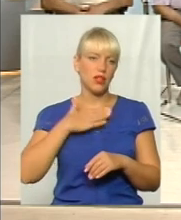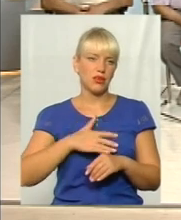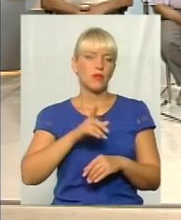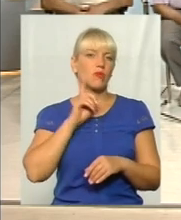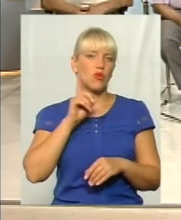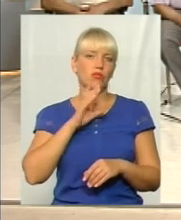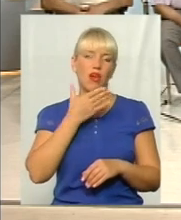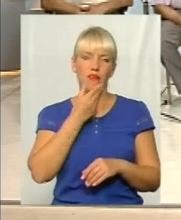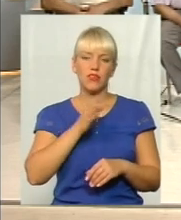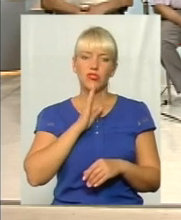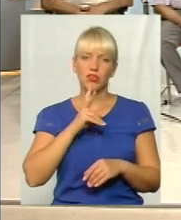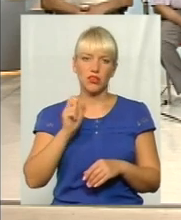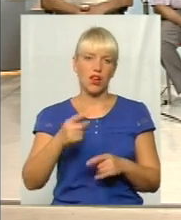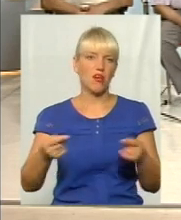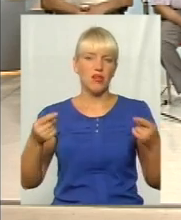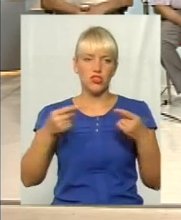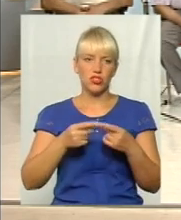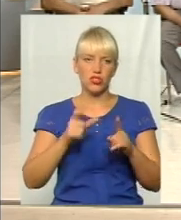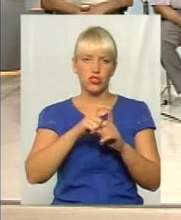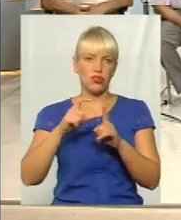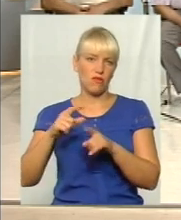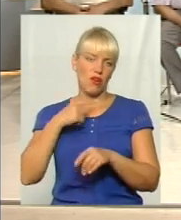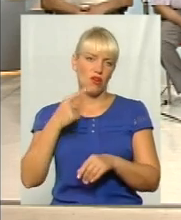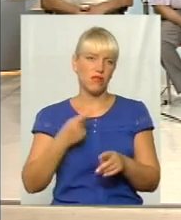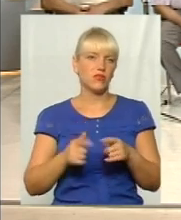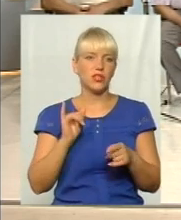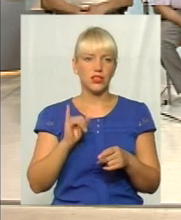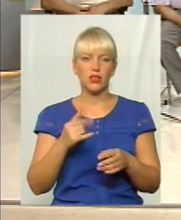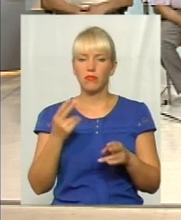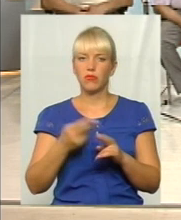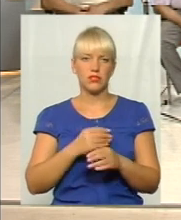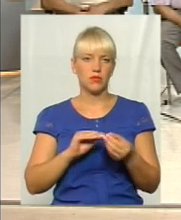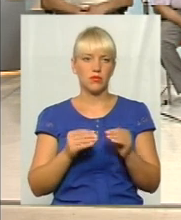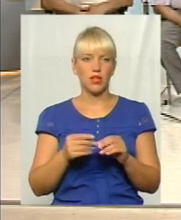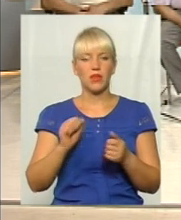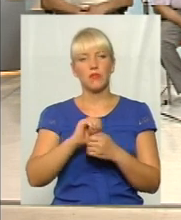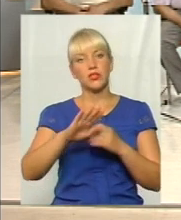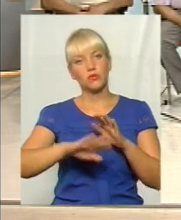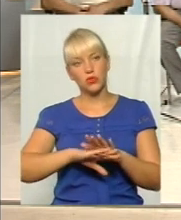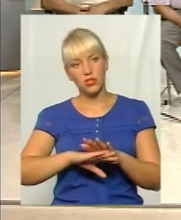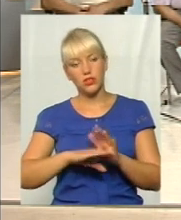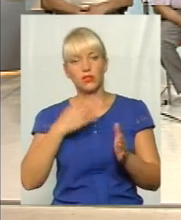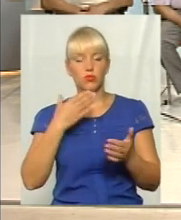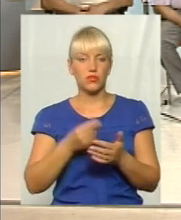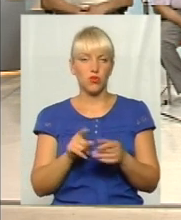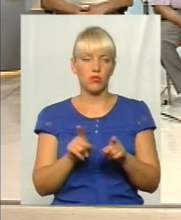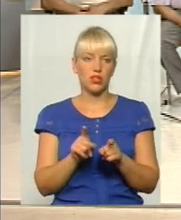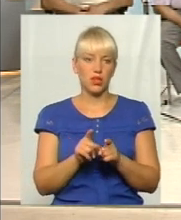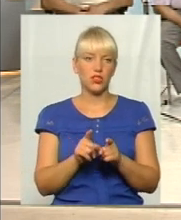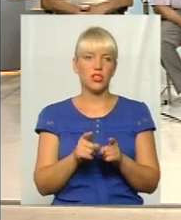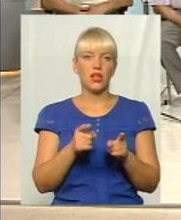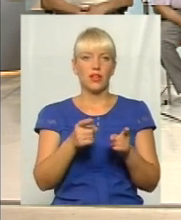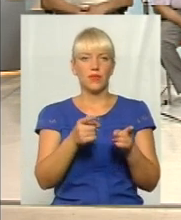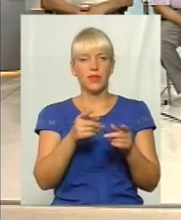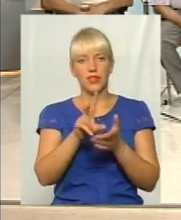молода, гарна жінка і чітко, і всі знають, так що без проблем. Ну, Кам'ять-Подільський по-своєму теж тягнеться до